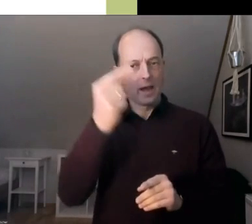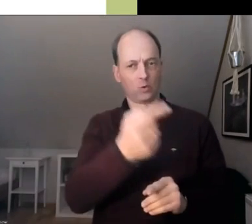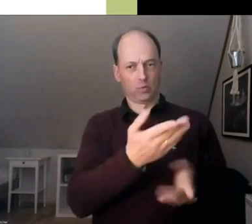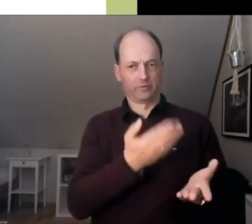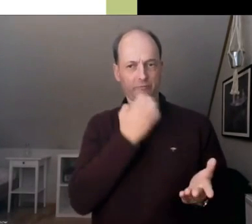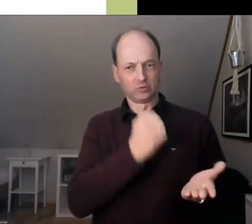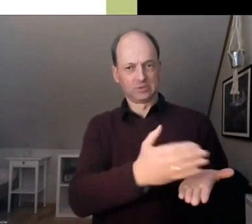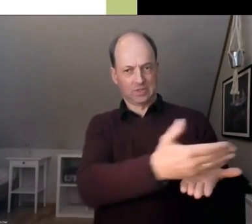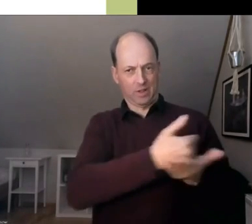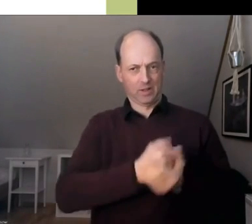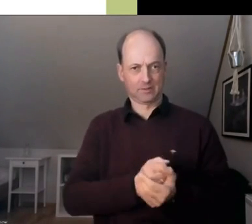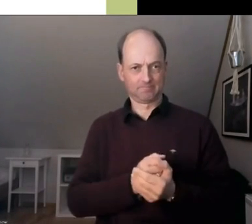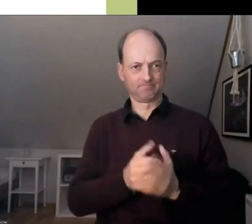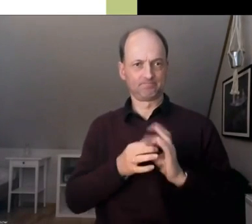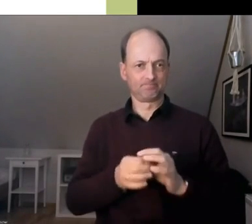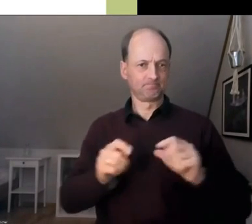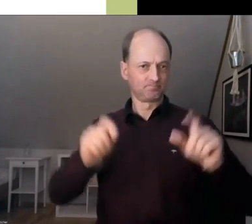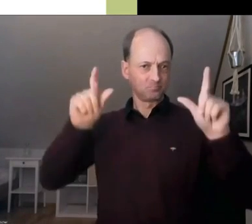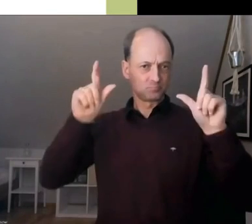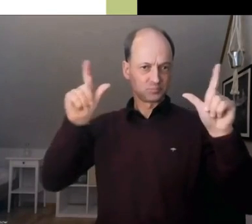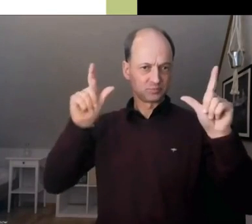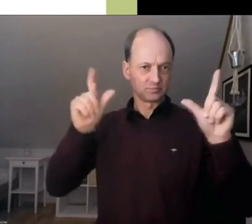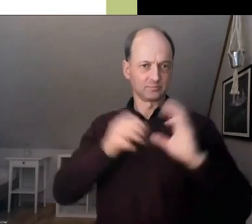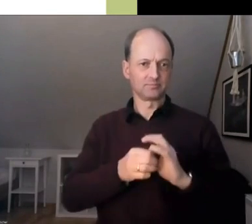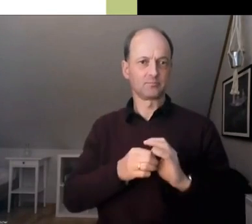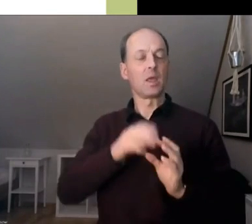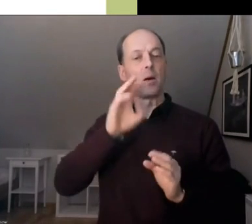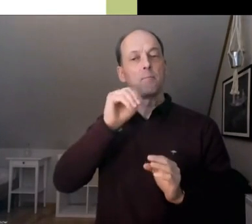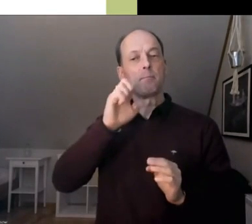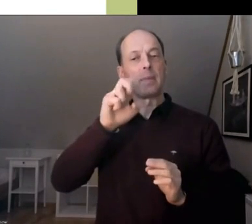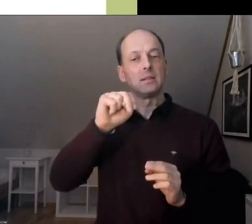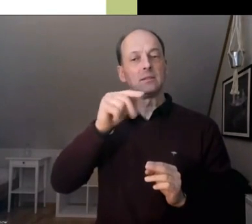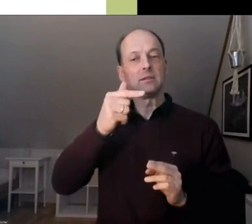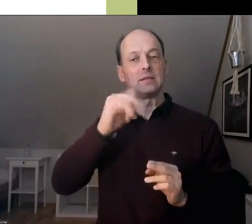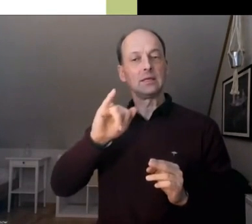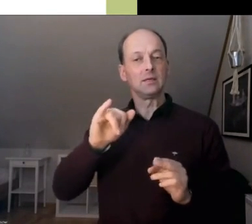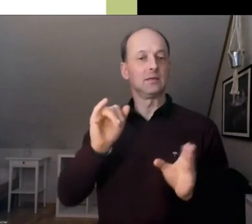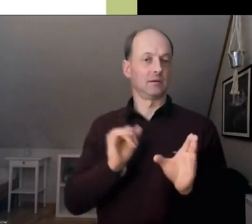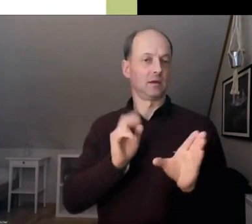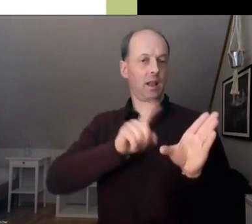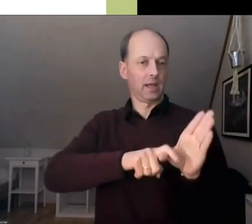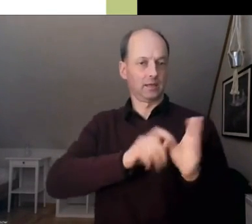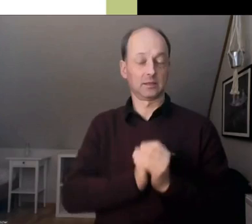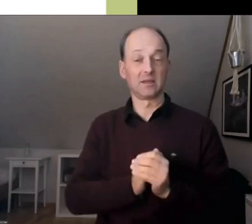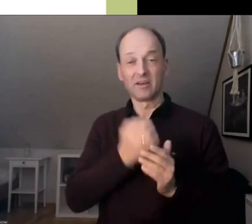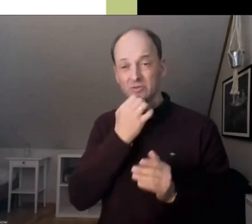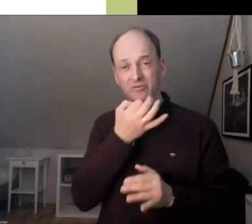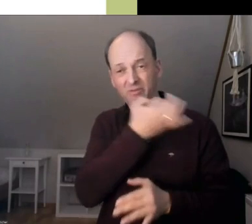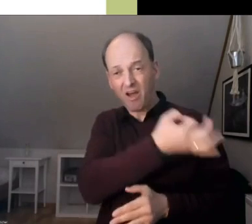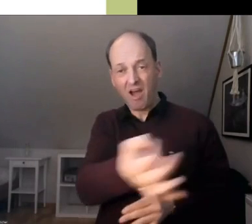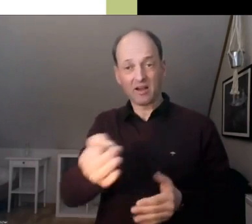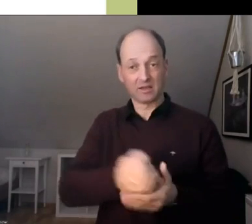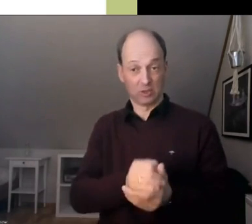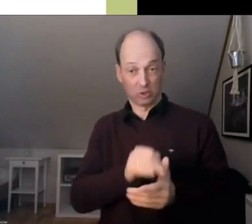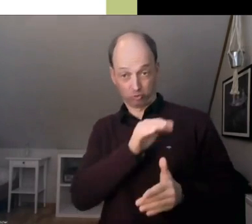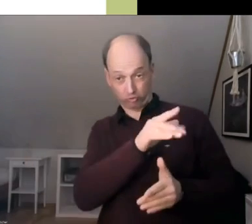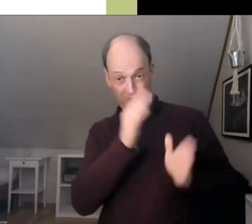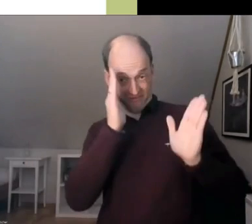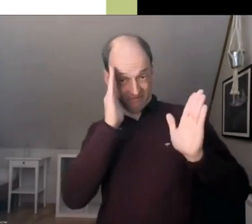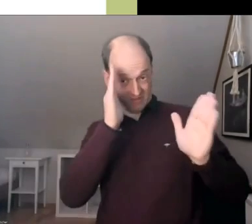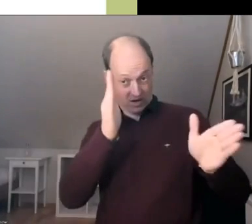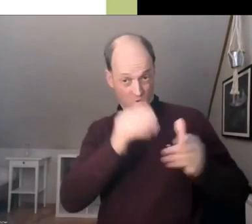Mentimeter-Link. Wir möchten von euch wissen, wie viel Vertrauen habt ihr da drin, dass unsere